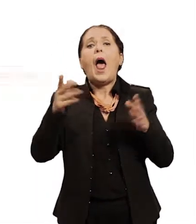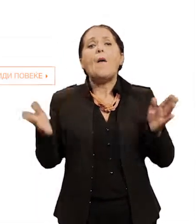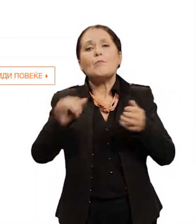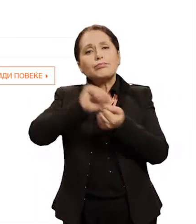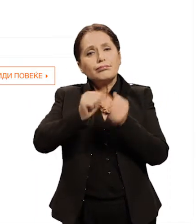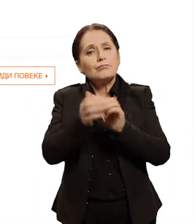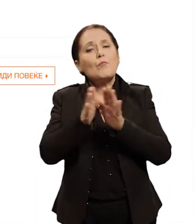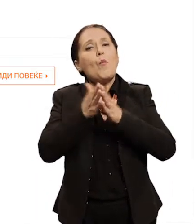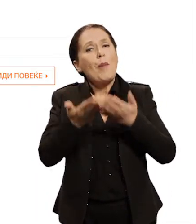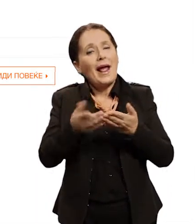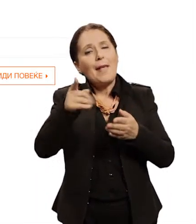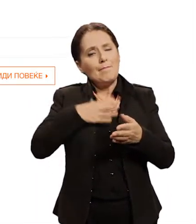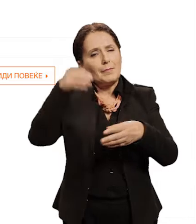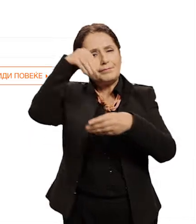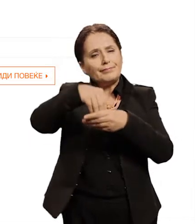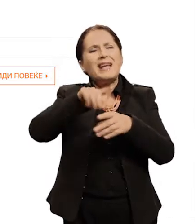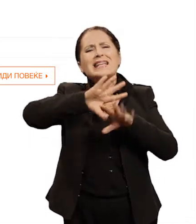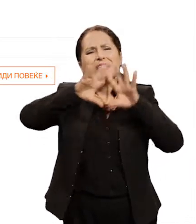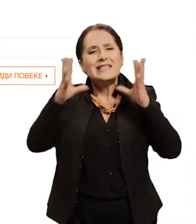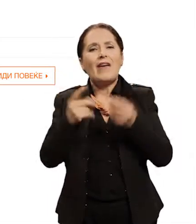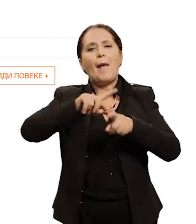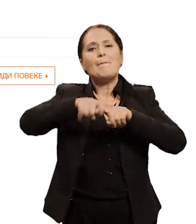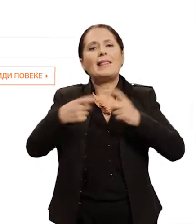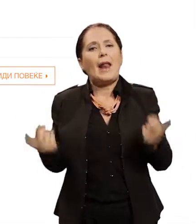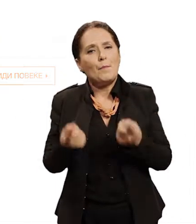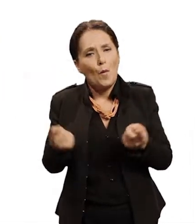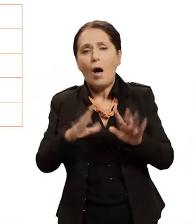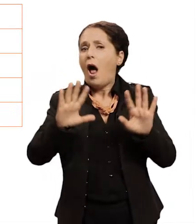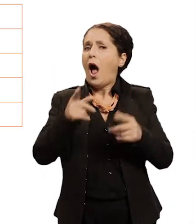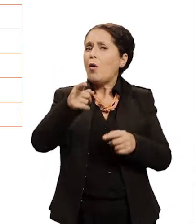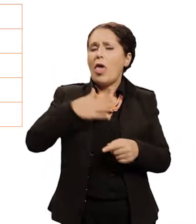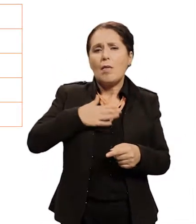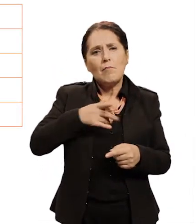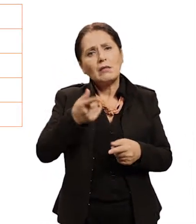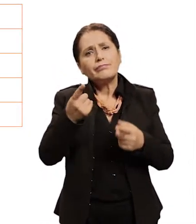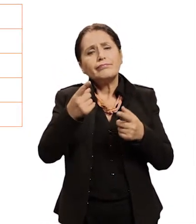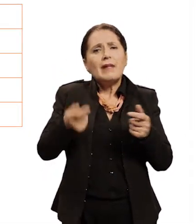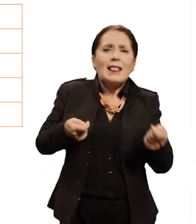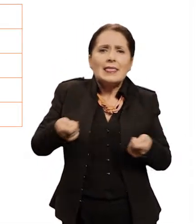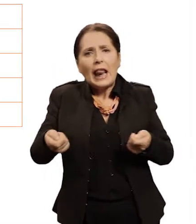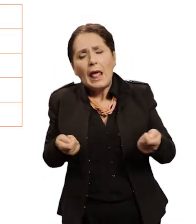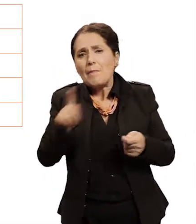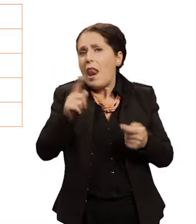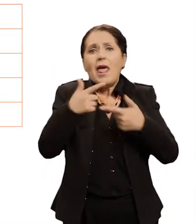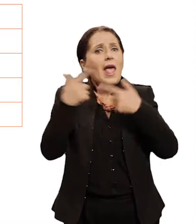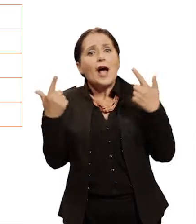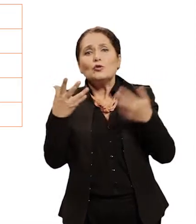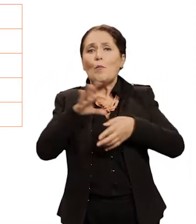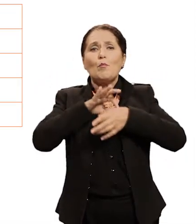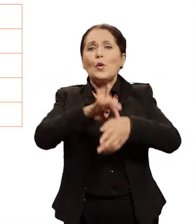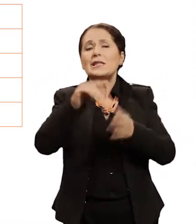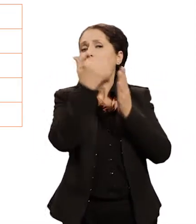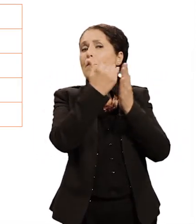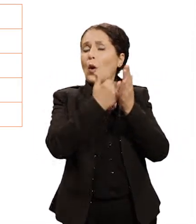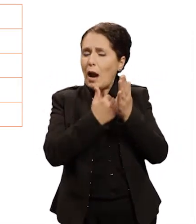Во делот за програмата има повеќе инфо за процесот и за последните анализи и резултати. Во делот «Новости» ке ги